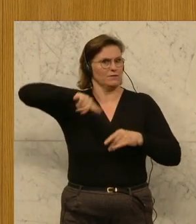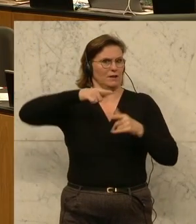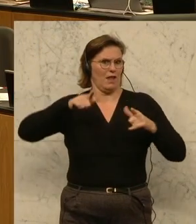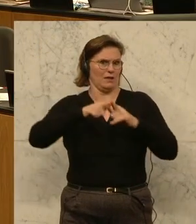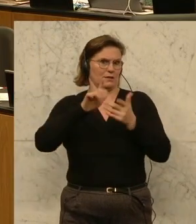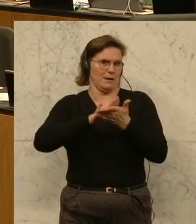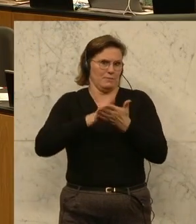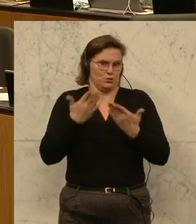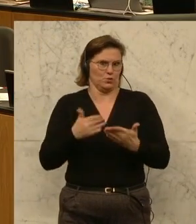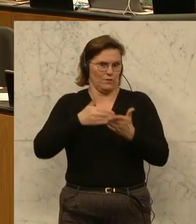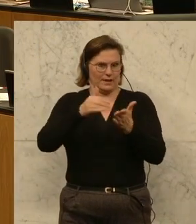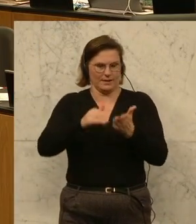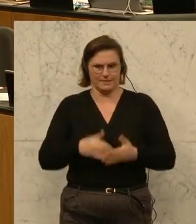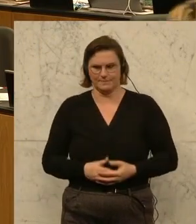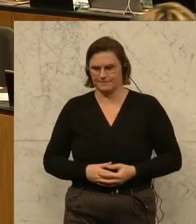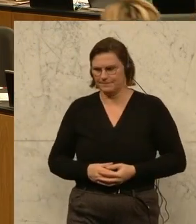weiter so.